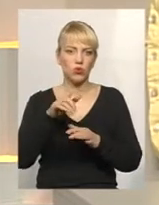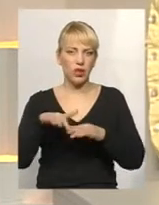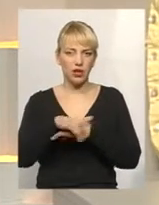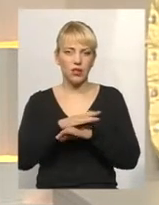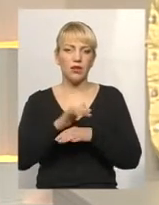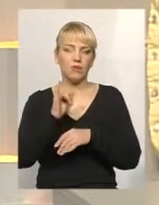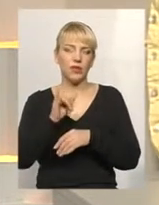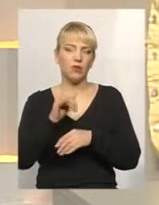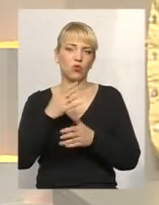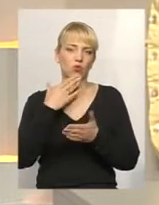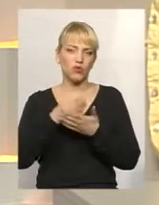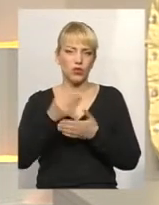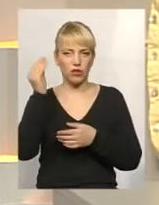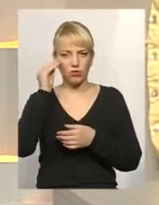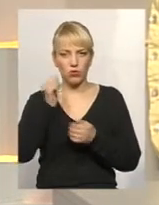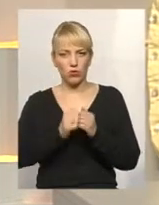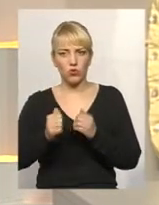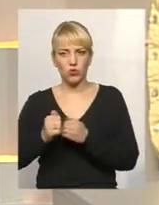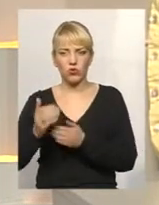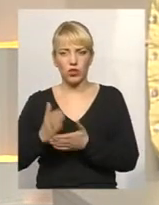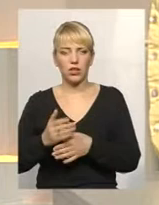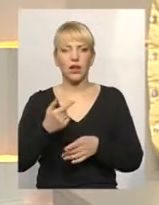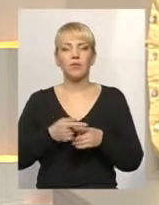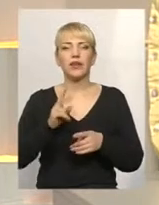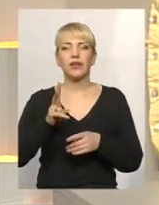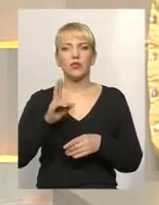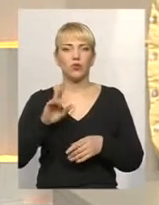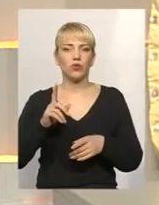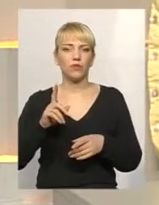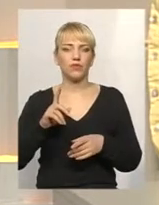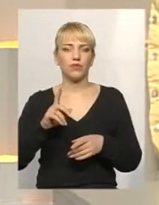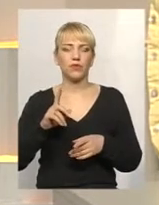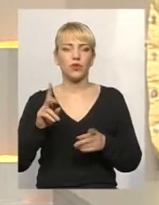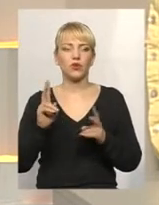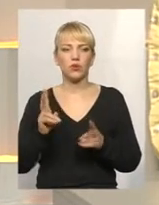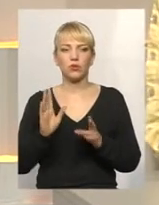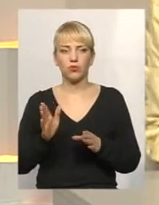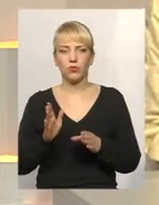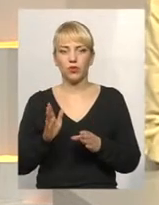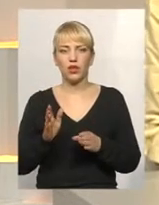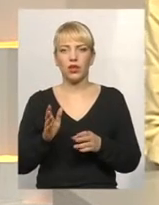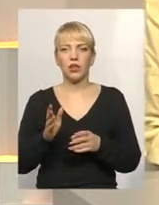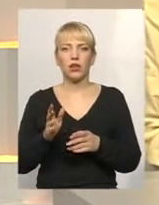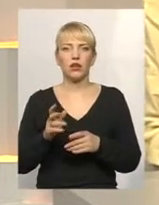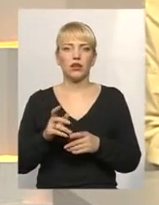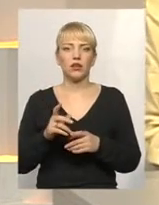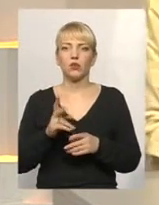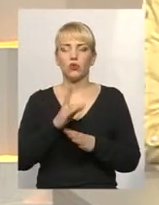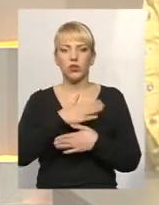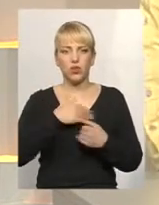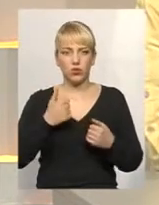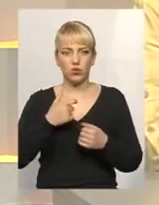І, мабуть, тих, хто буде ставитися скептично до того, що треба брати на себе відповідальність,